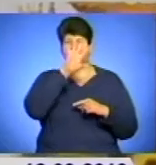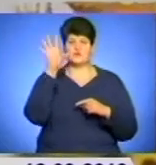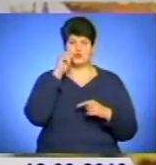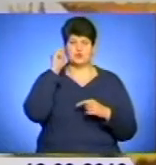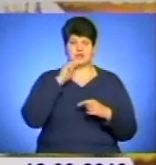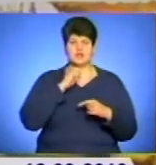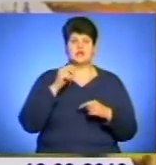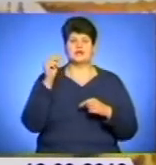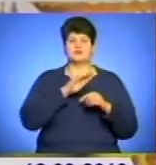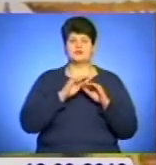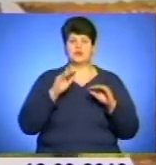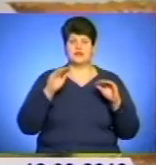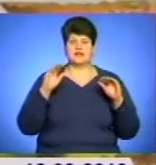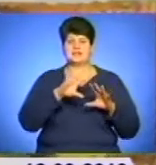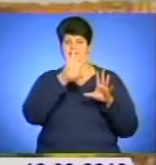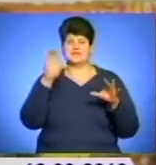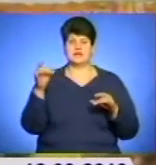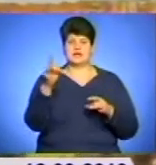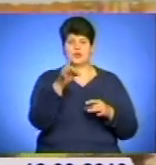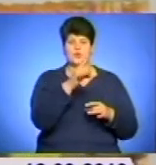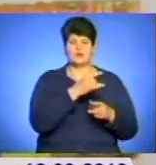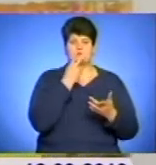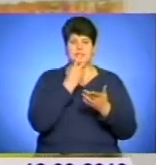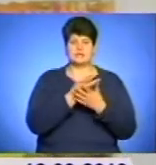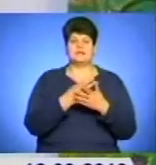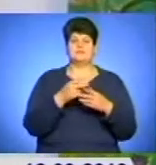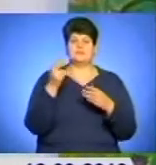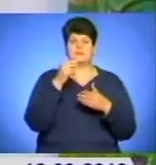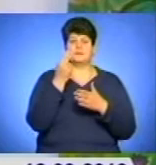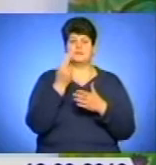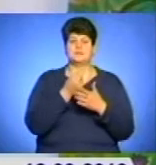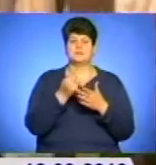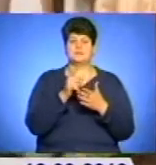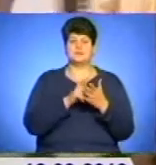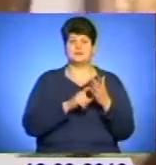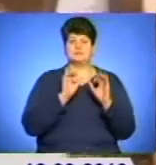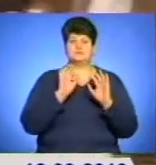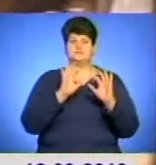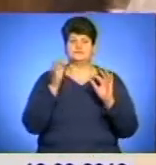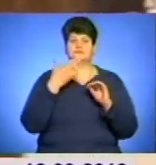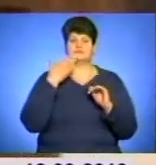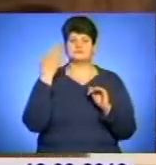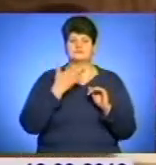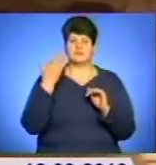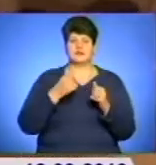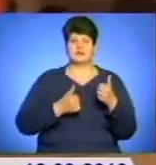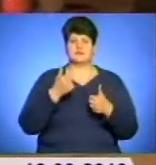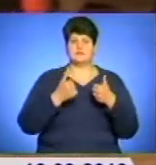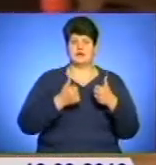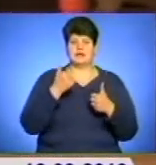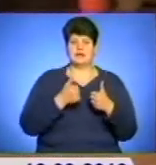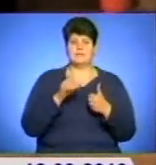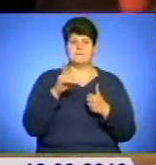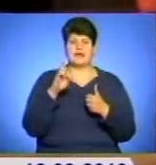Школярі з усіх регіонів проілюстрували твори великого письменника на художньому конкурсі. Юні інтелектуали змагалися на брейн